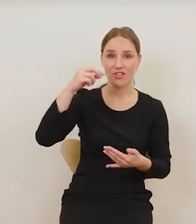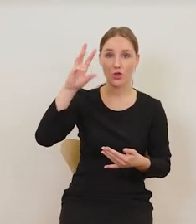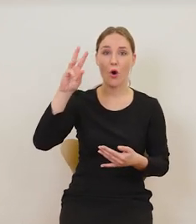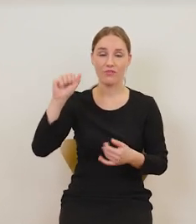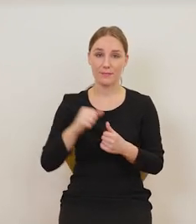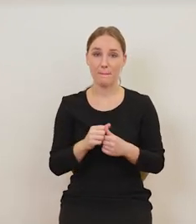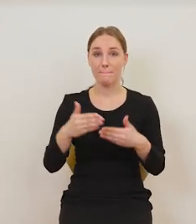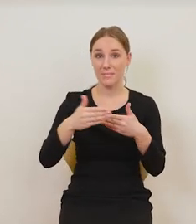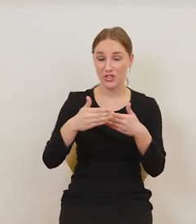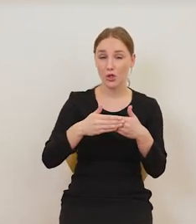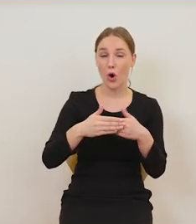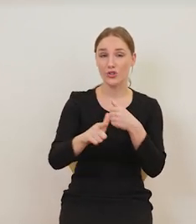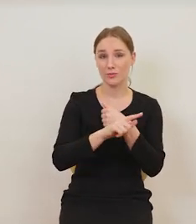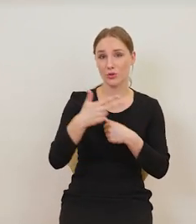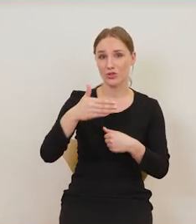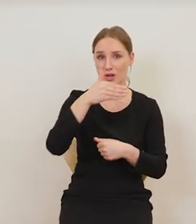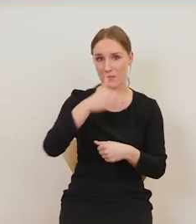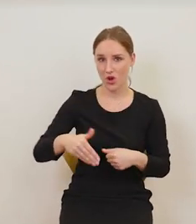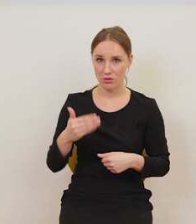73 miliony dolarów.